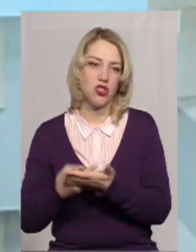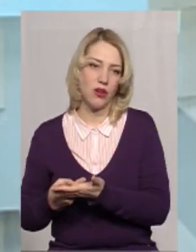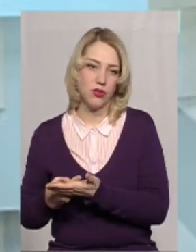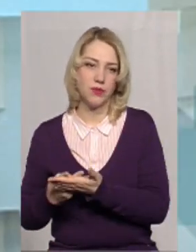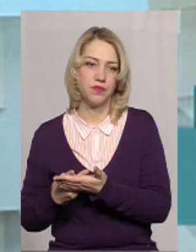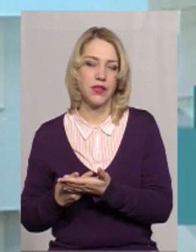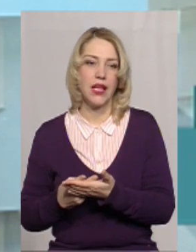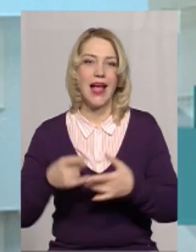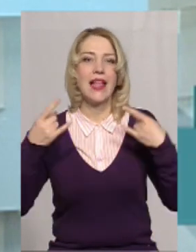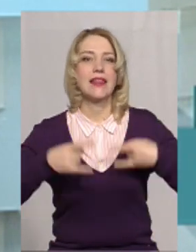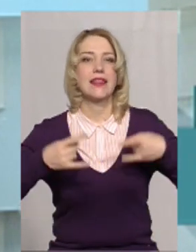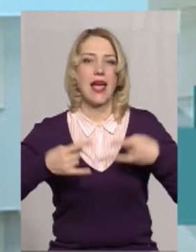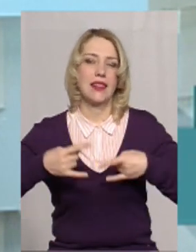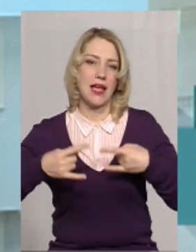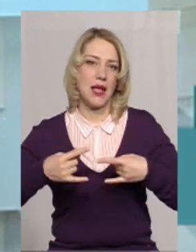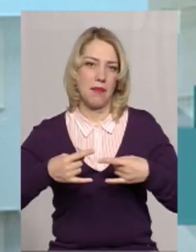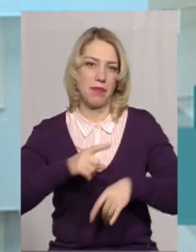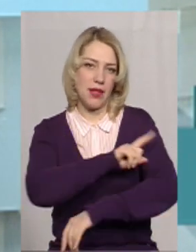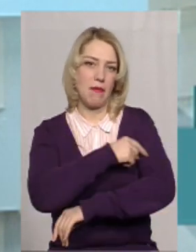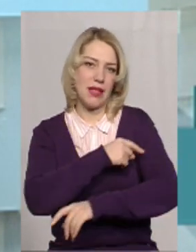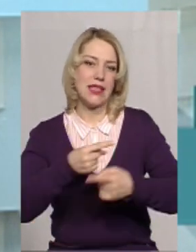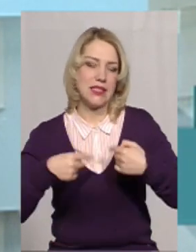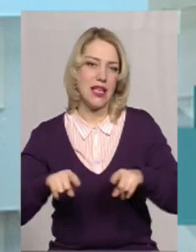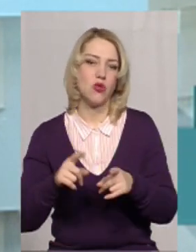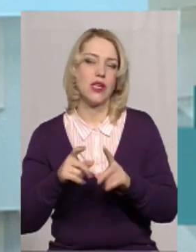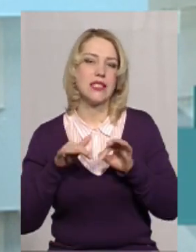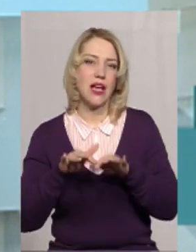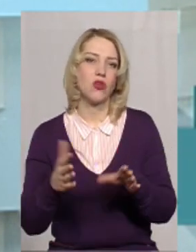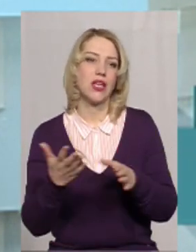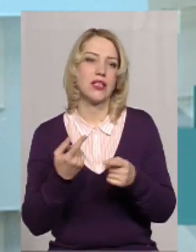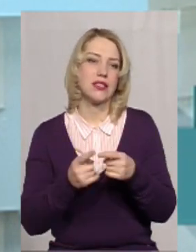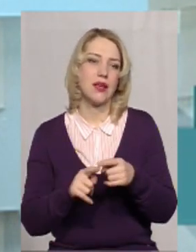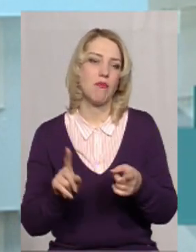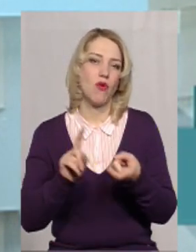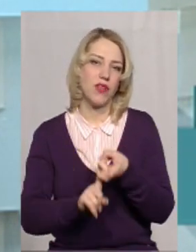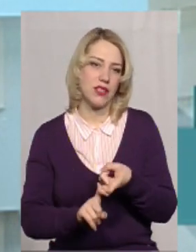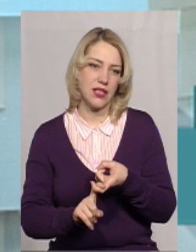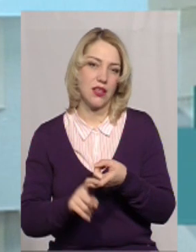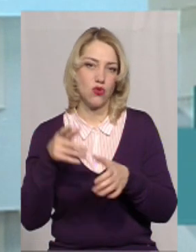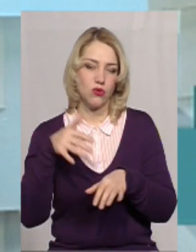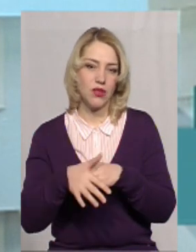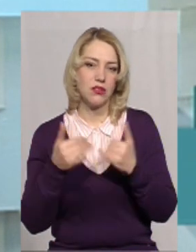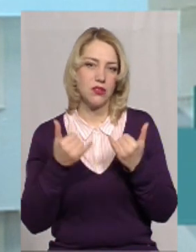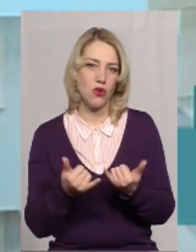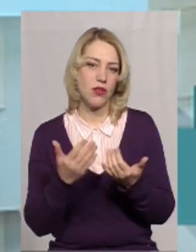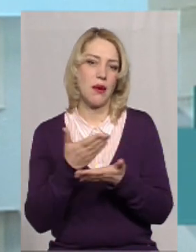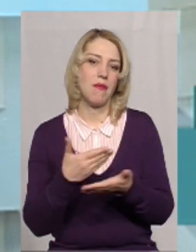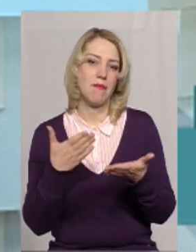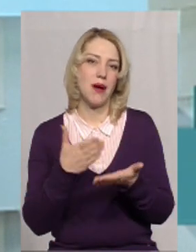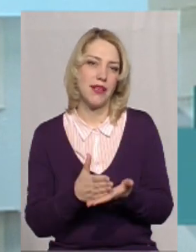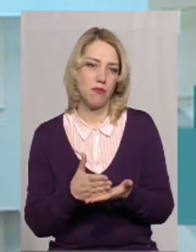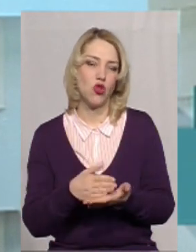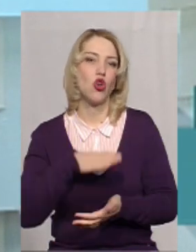телемедицину і заходи, які з цим пов'язані. Розумієте, на сьогодні ми маємо